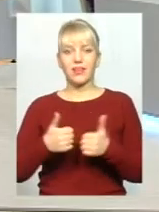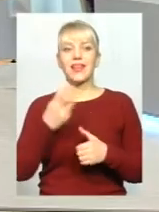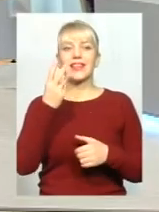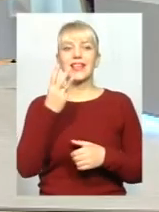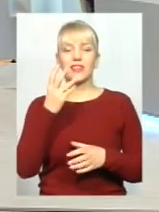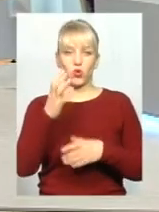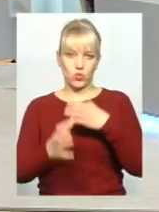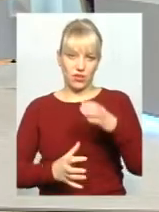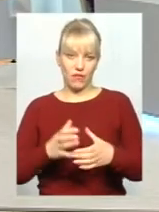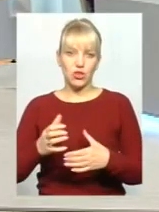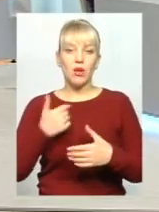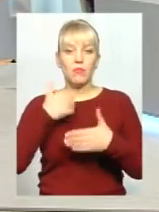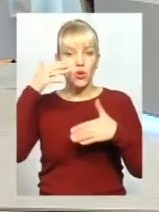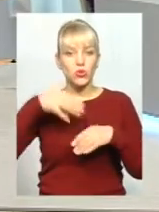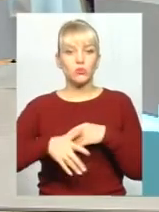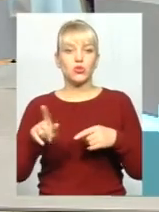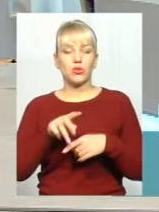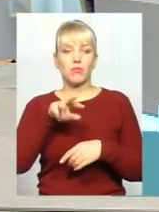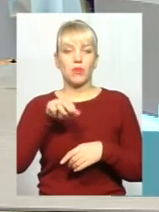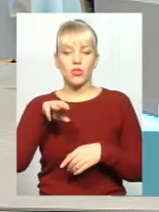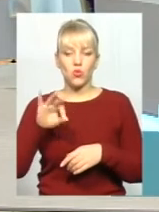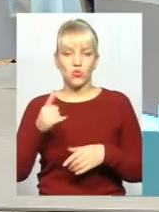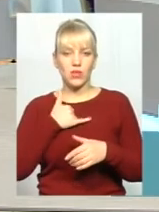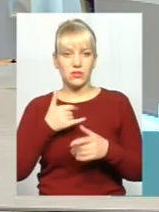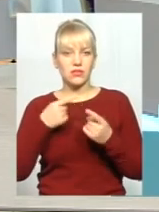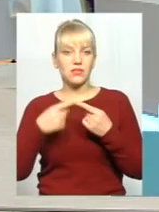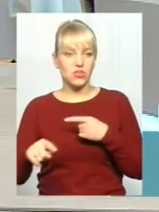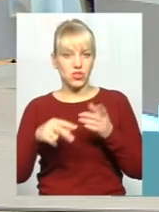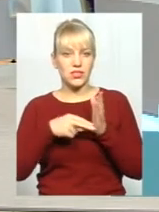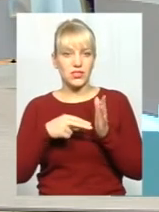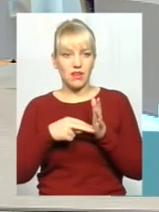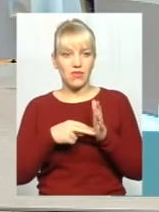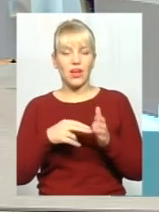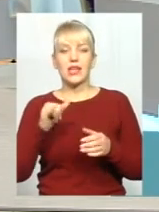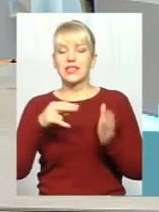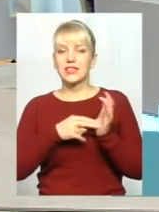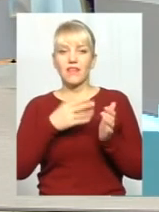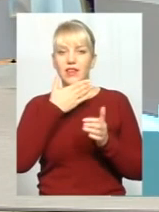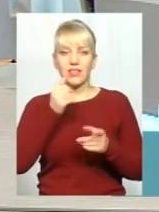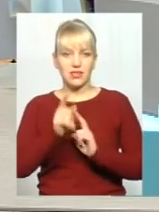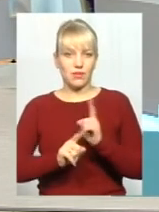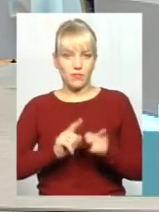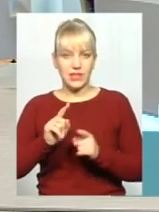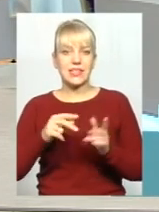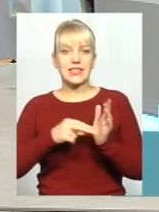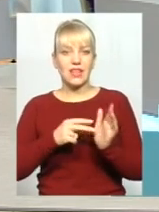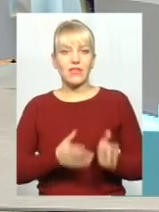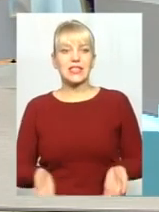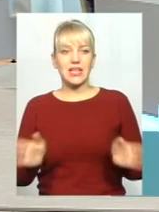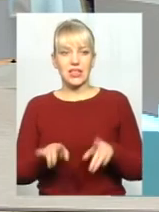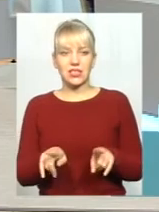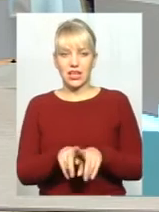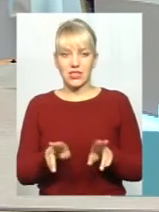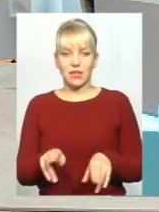розуміємо, що ми маємо розмитнювати автомобілі зовсім за іншими ставками. Ставка не змінюється. Ставка лишається така сама. Я